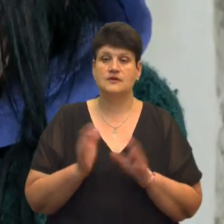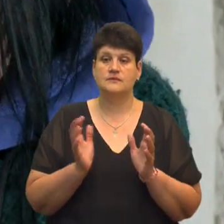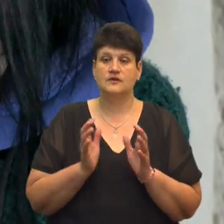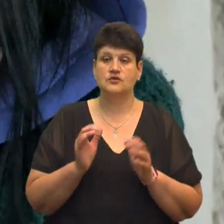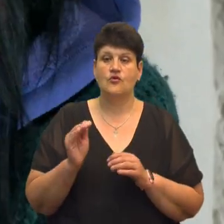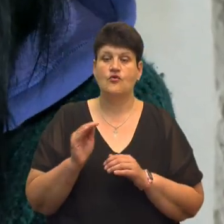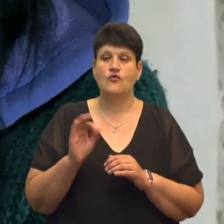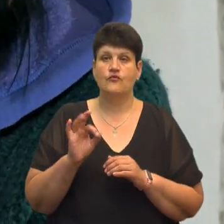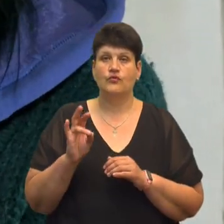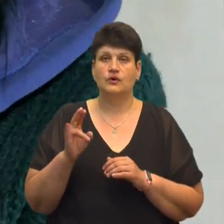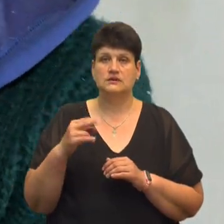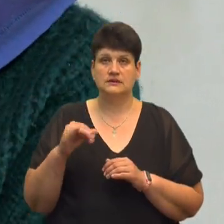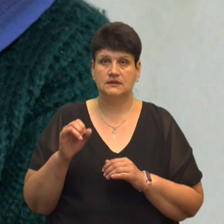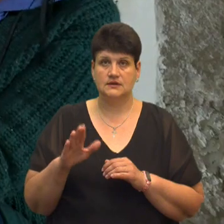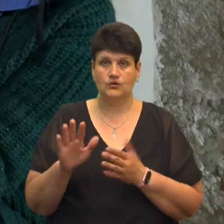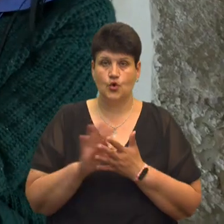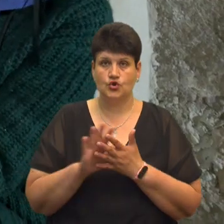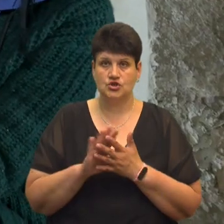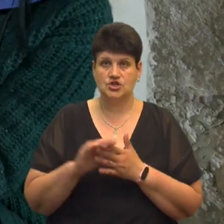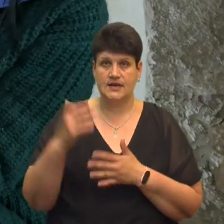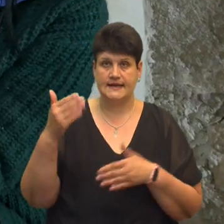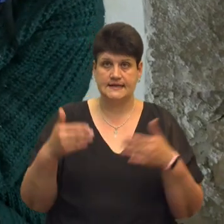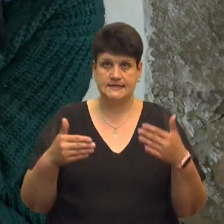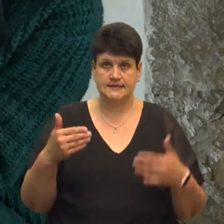заповідника Ірина Дубницька очищає стіни зали.